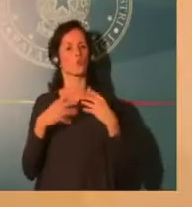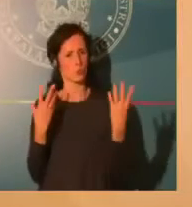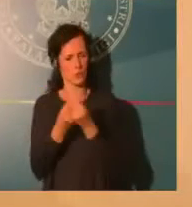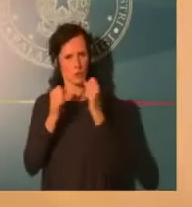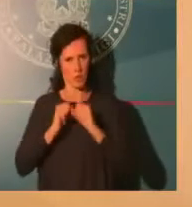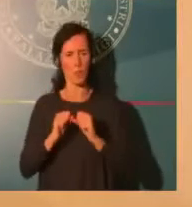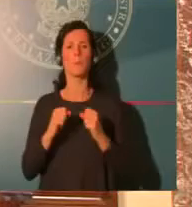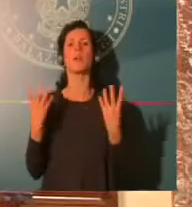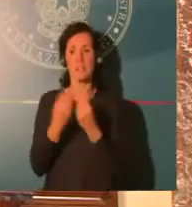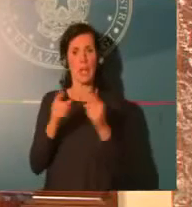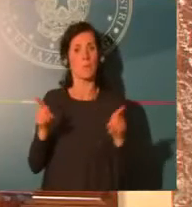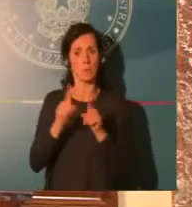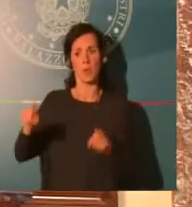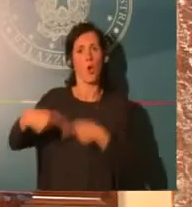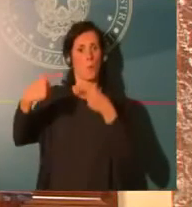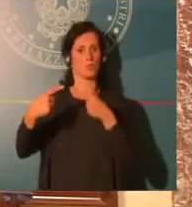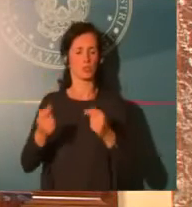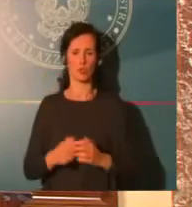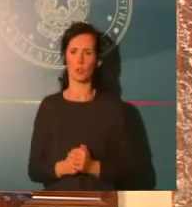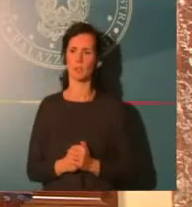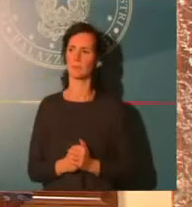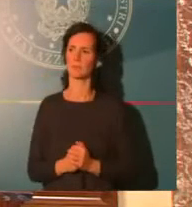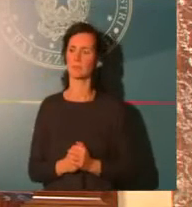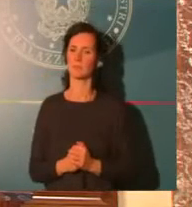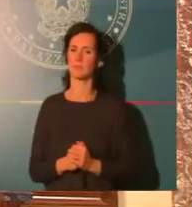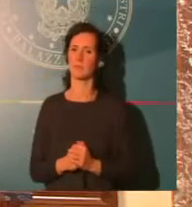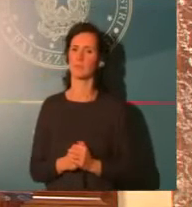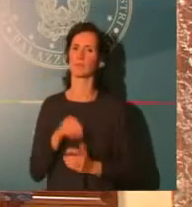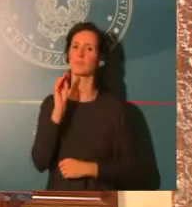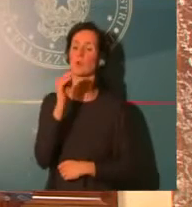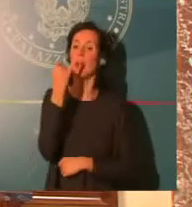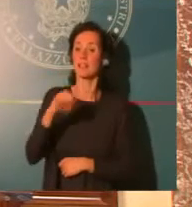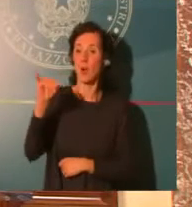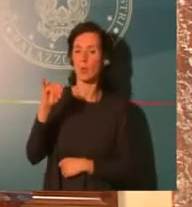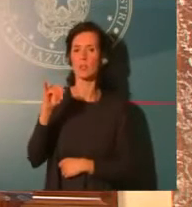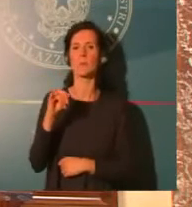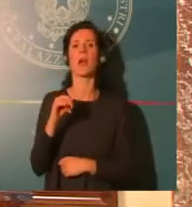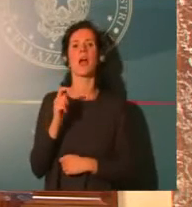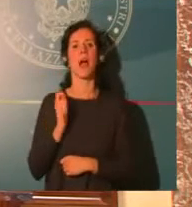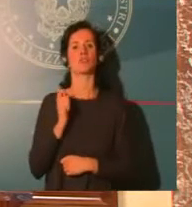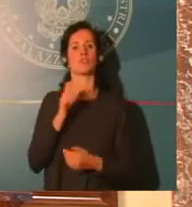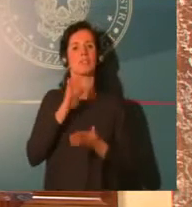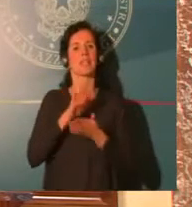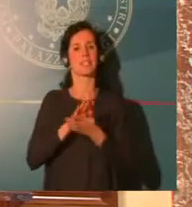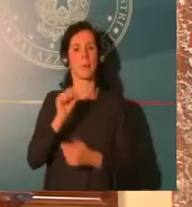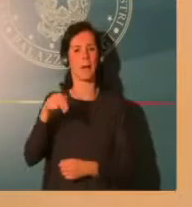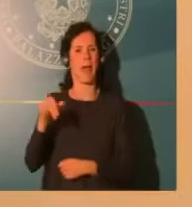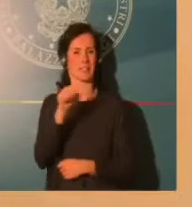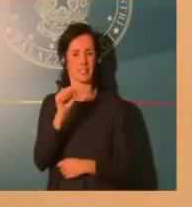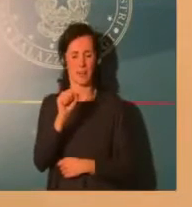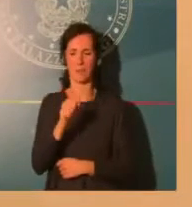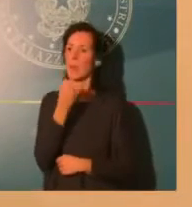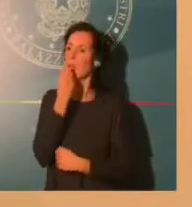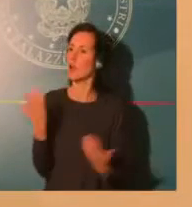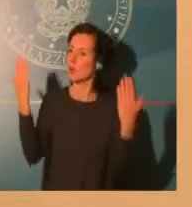Stampanza. Grazie Presidente, lei stasera vedrà il capigruppo di maggioranza e sarà una riunione che